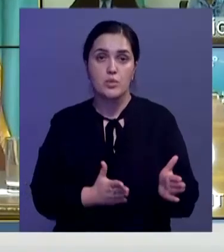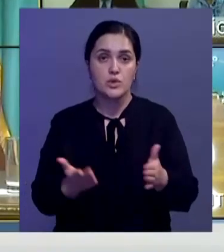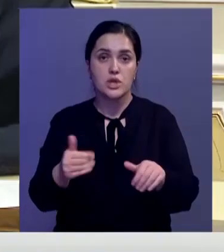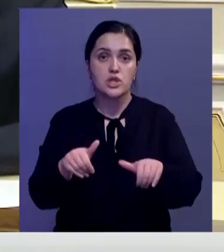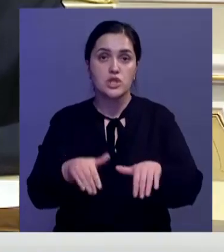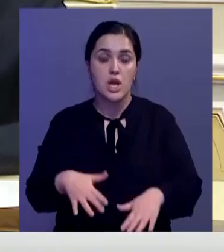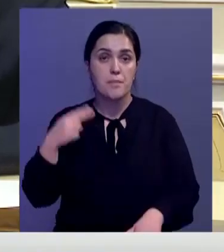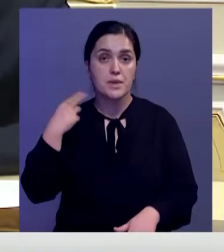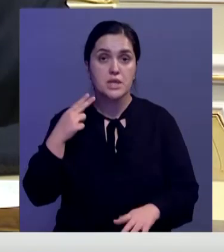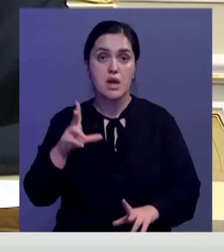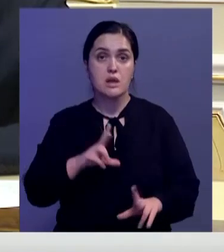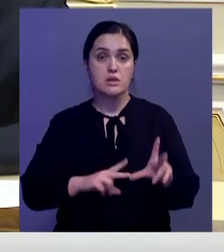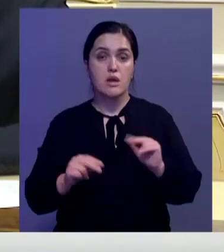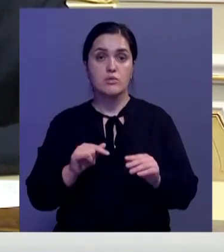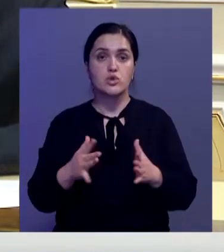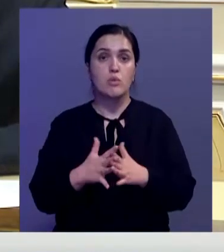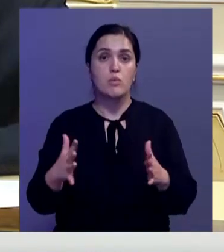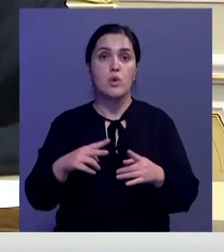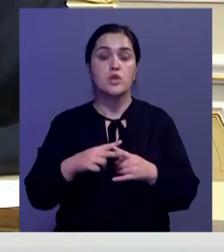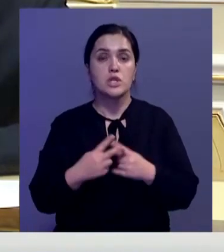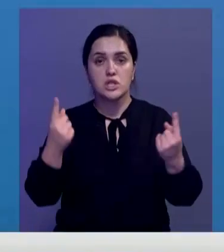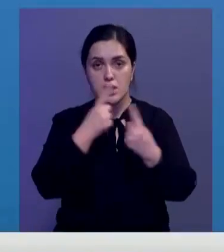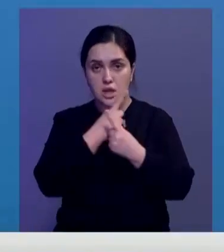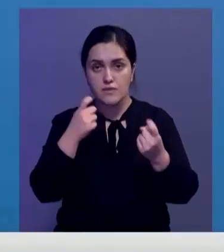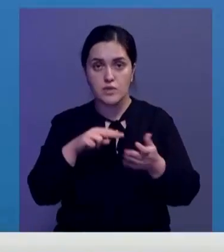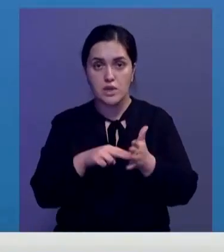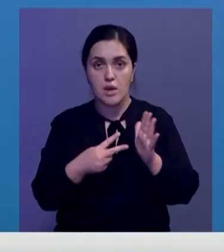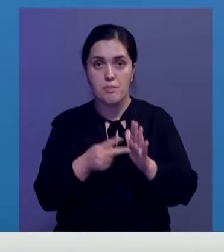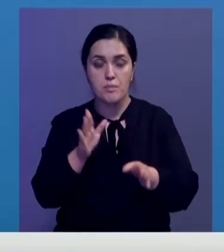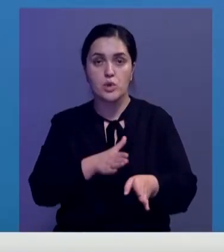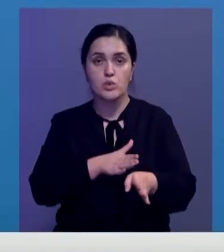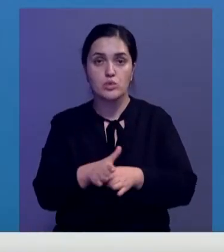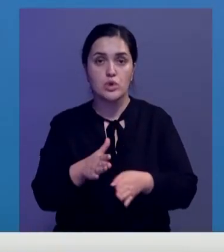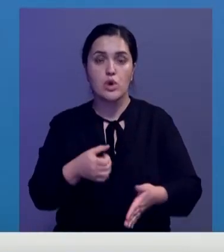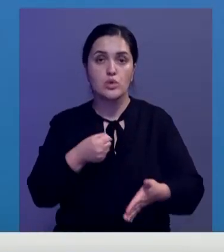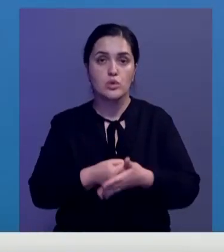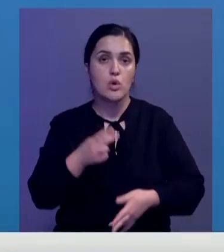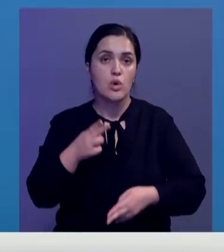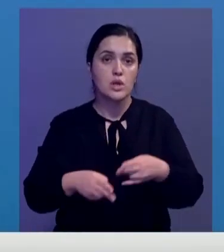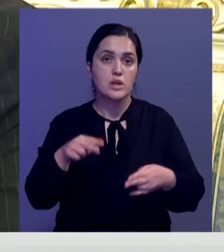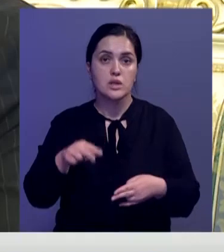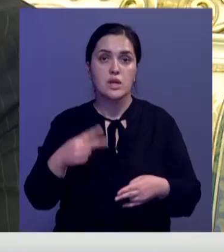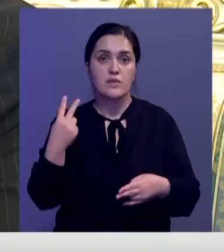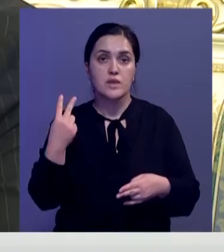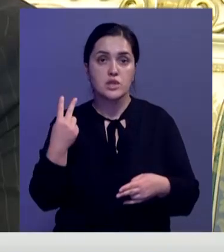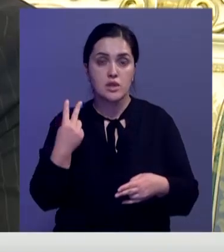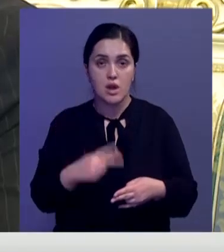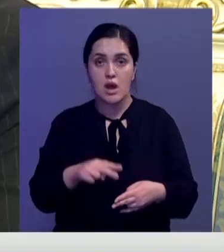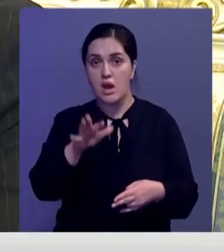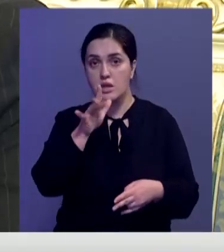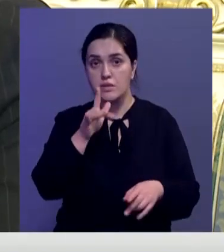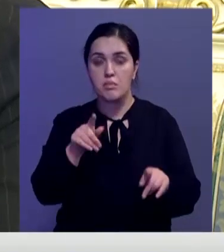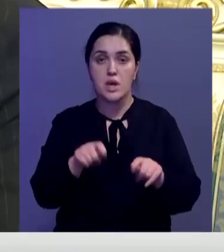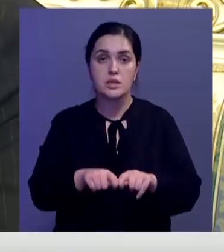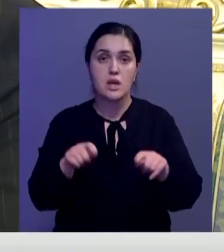пути их решения. Президент выразил надежду, что большая часть озвученных идей будет реализована уже до конца 2020